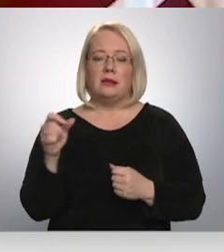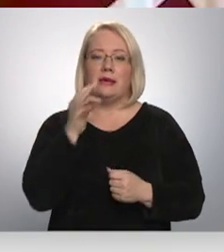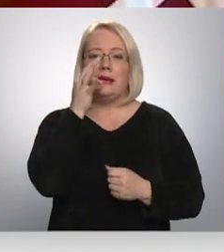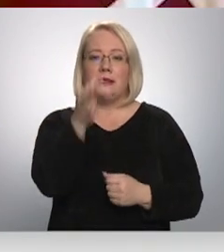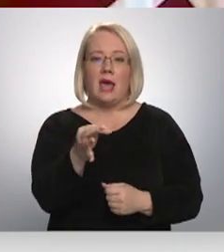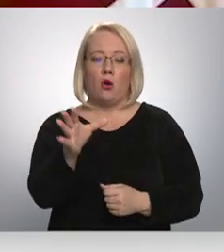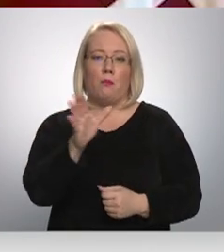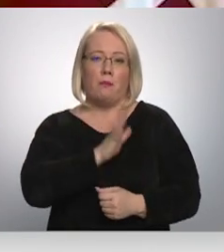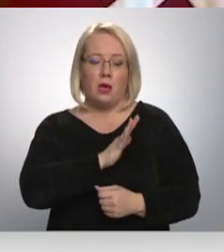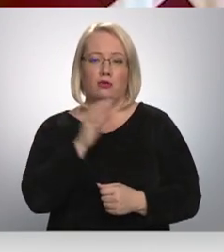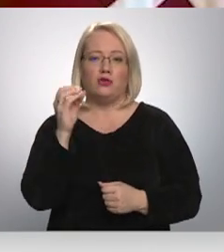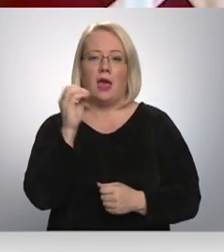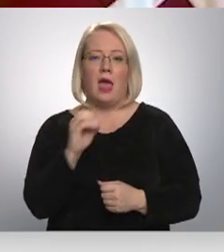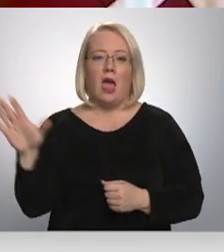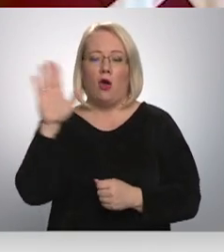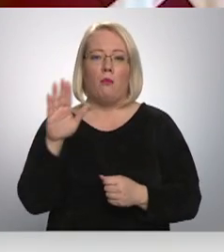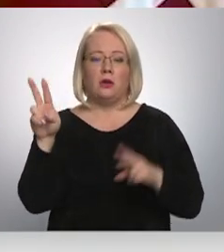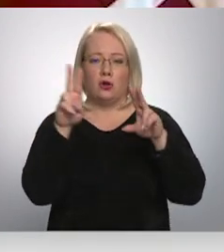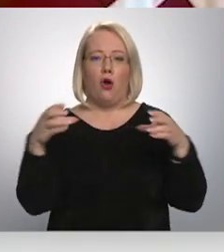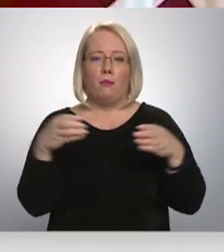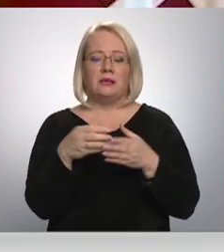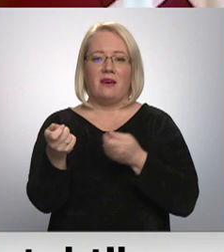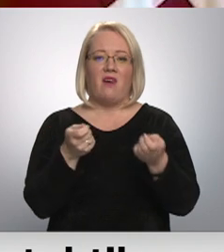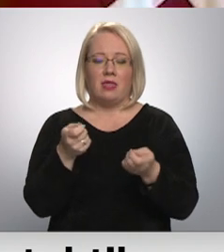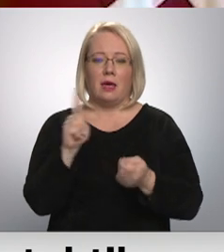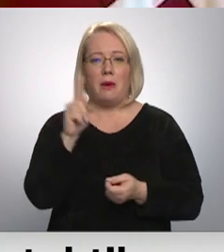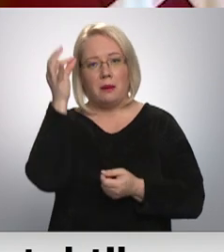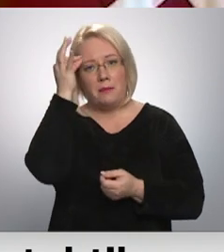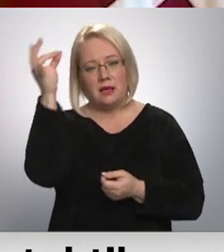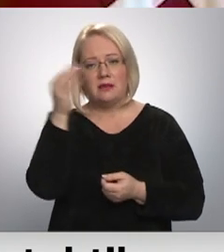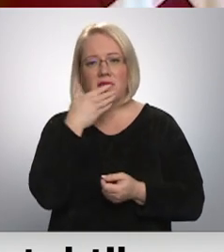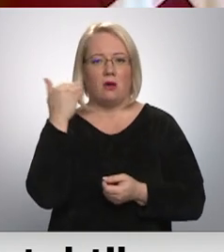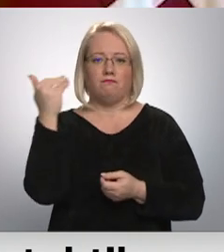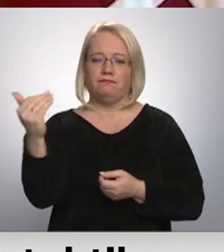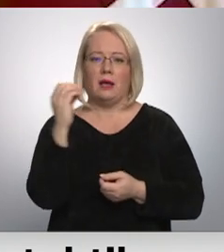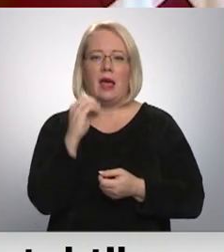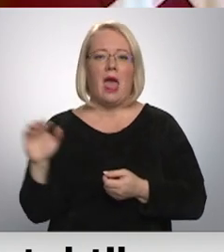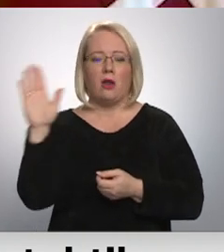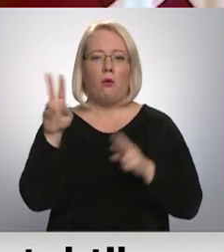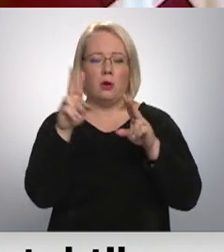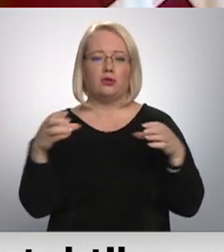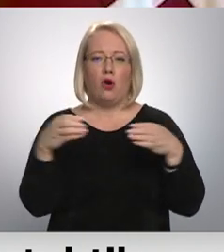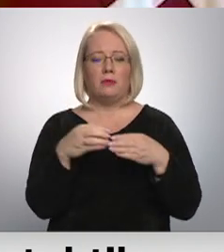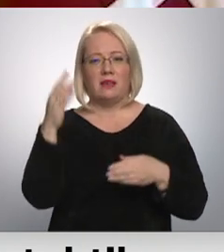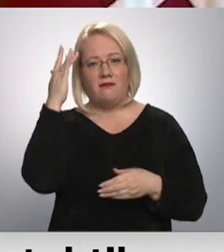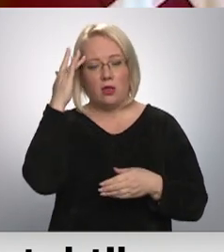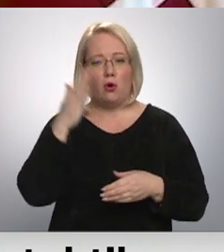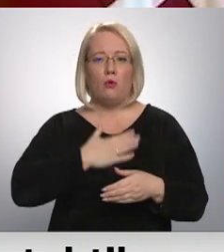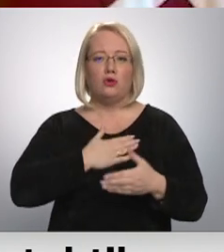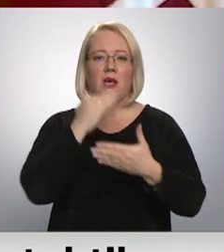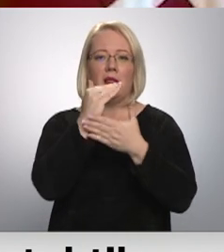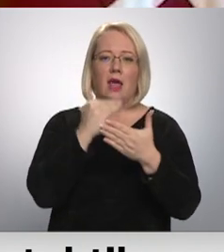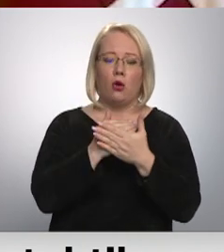izteikumi. Eiropas komisijas vadība ir precizējusi. Tas nav Eiropas komisijas viedoklis mūsu likumus, rīcība